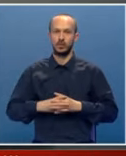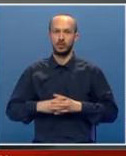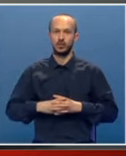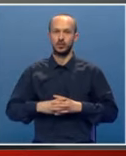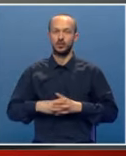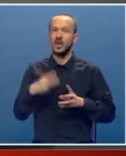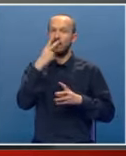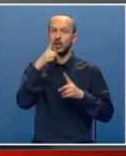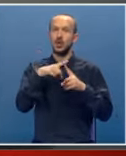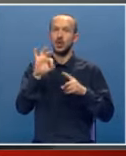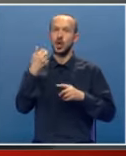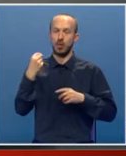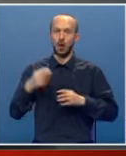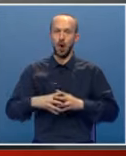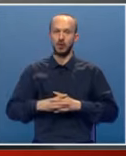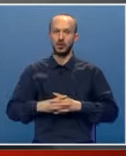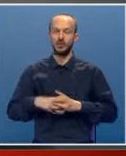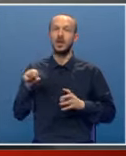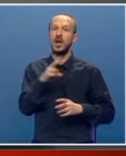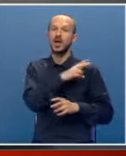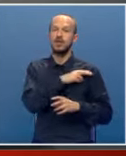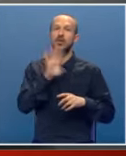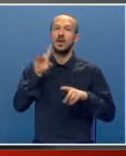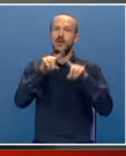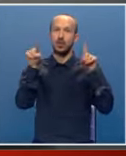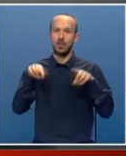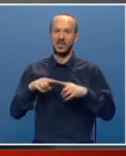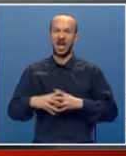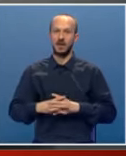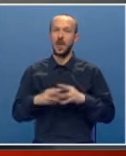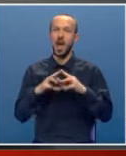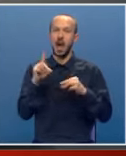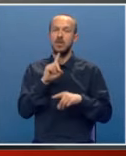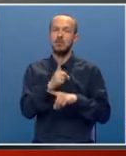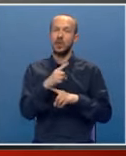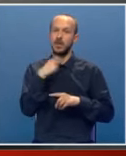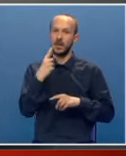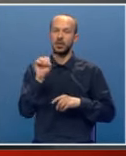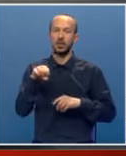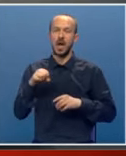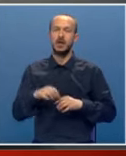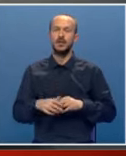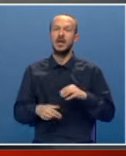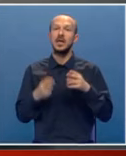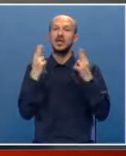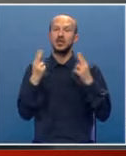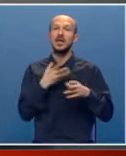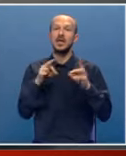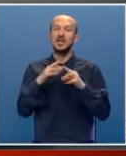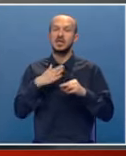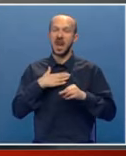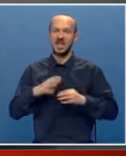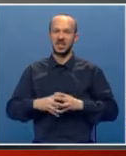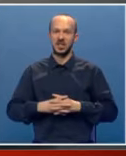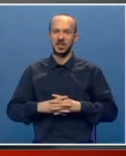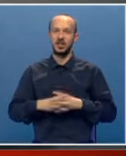Vidite, to je dobro da imamo takav dokument, ali moram reći da je značajni za nas onaj